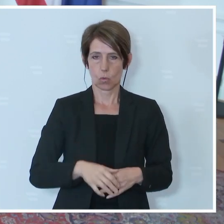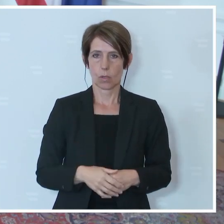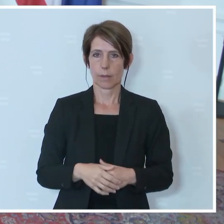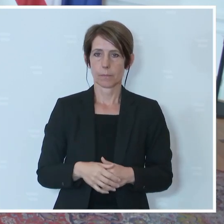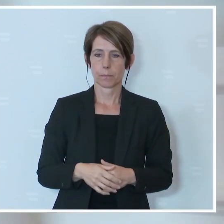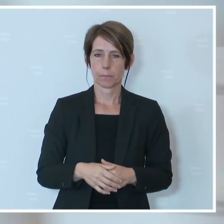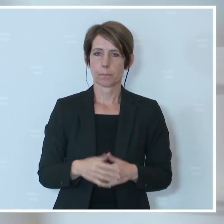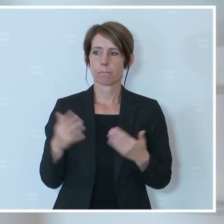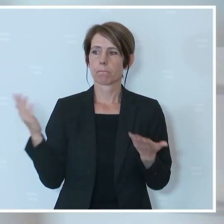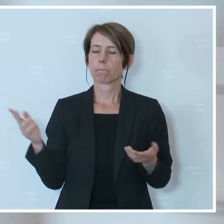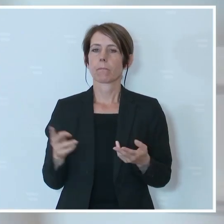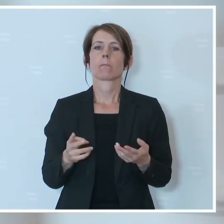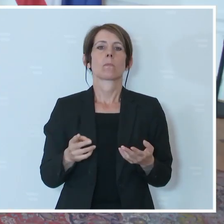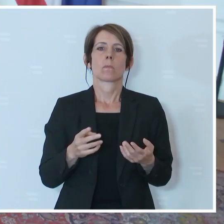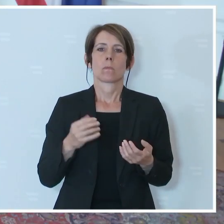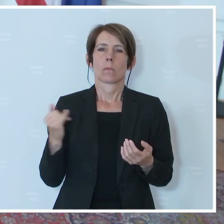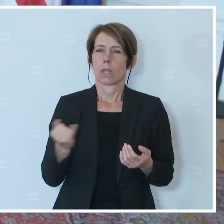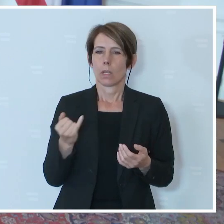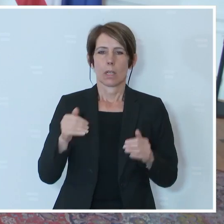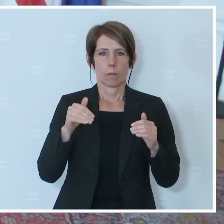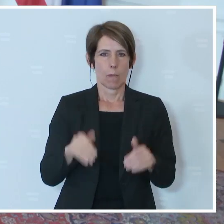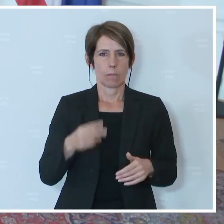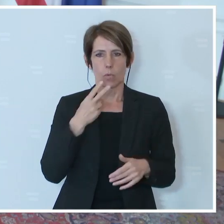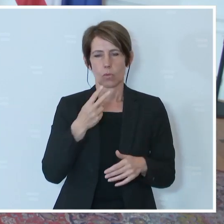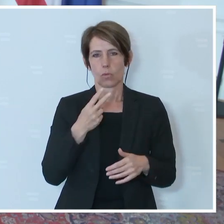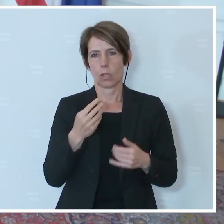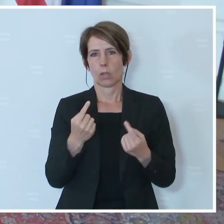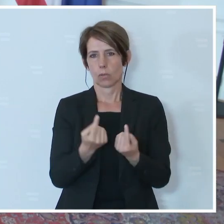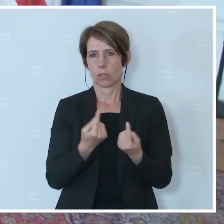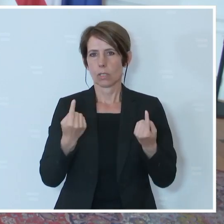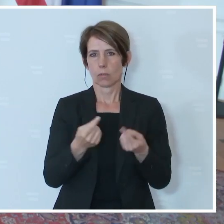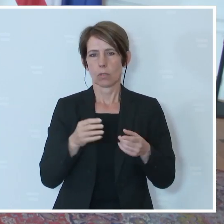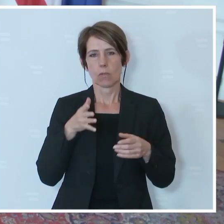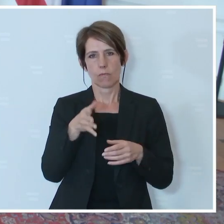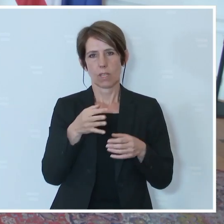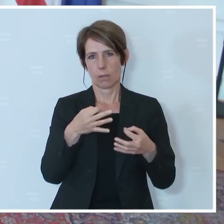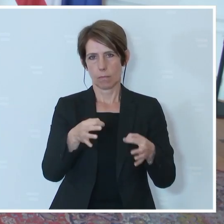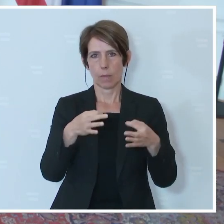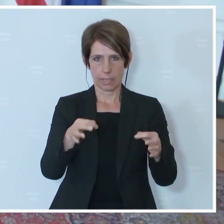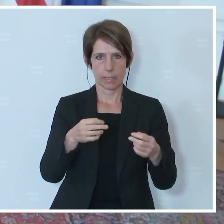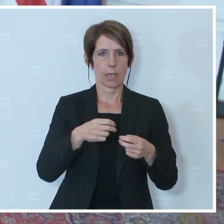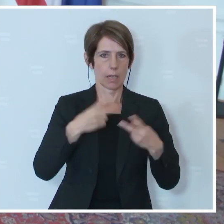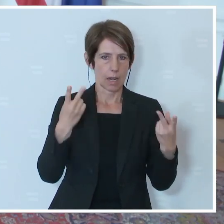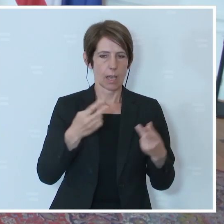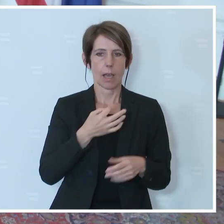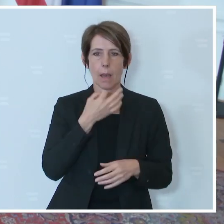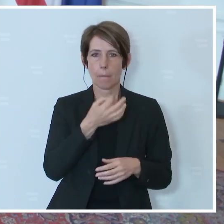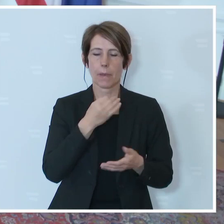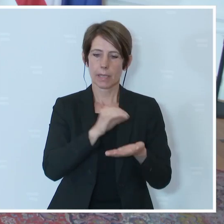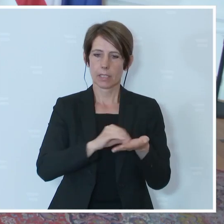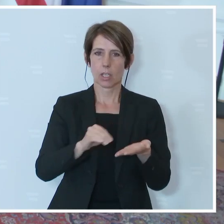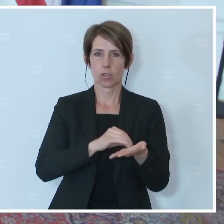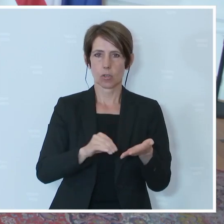Erstens kann man nie genug dafür tun, dass sich die Situation verbessert. Die Berichterstattung, wie ich sie